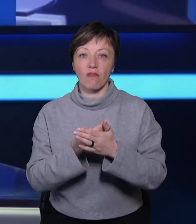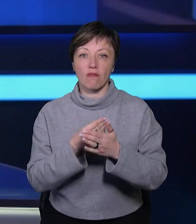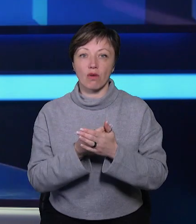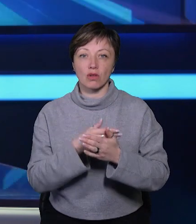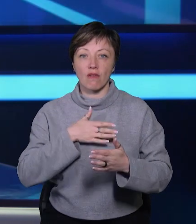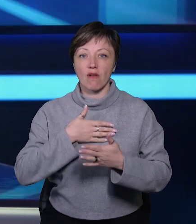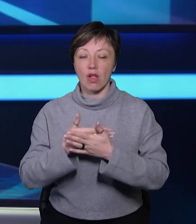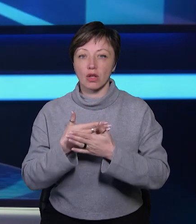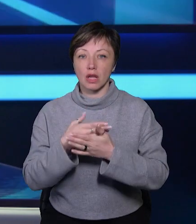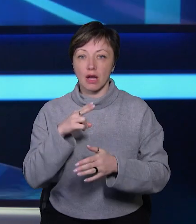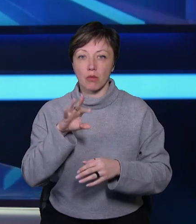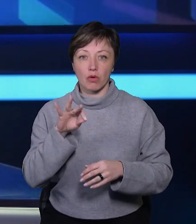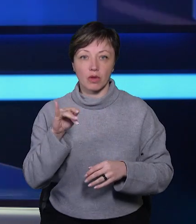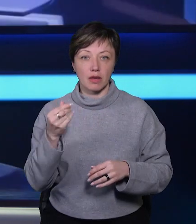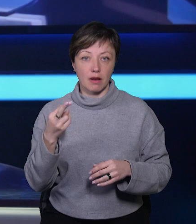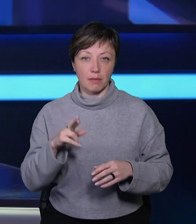«Волонтери Поділля».